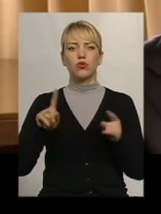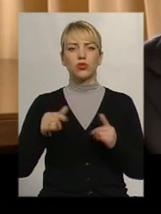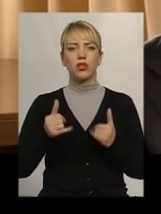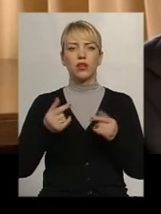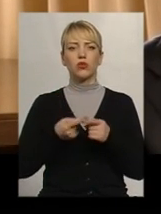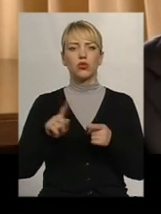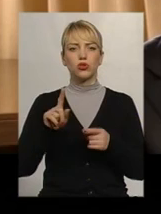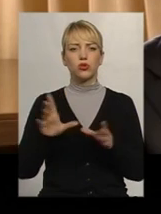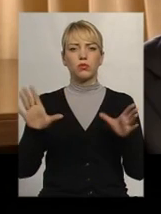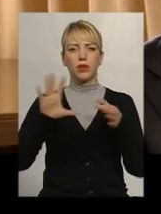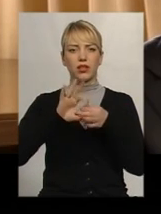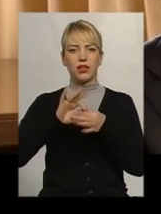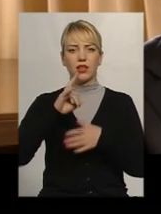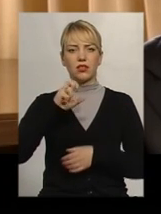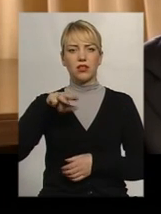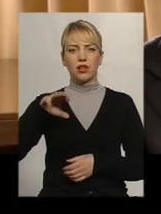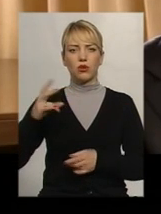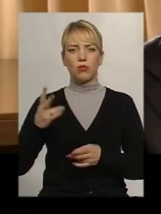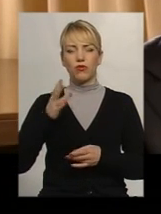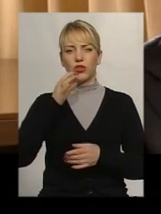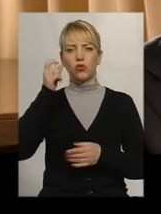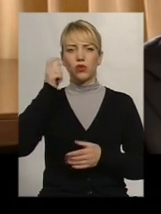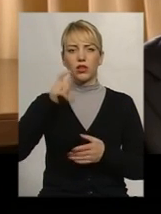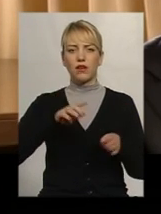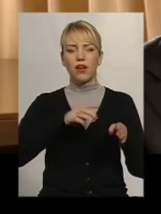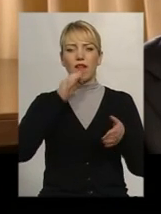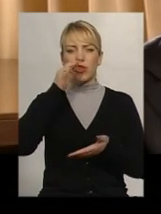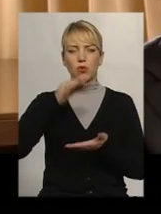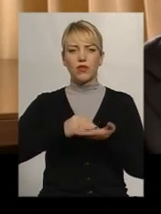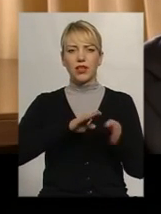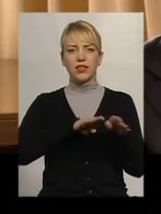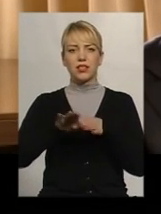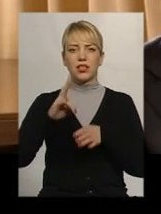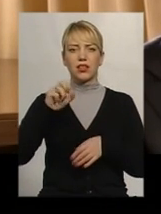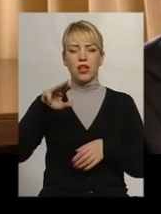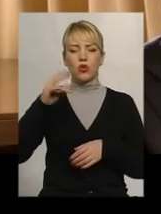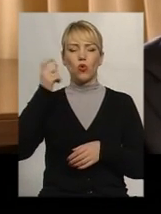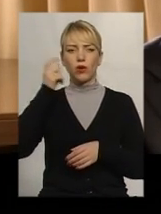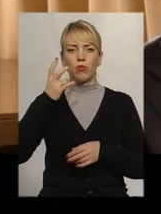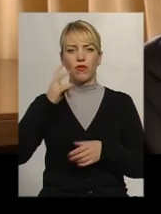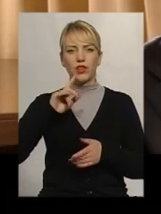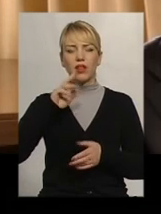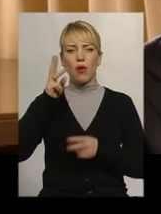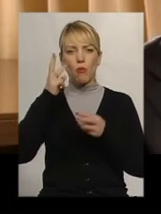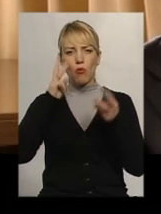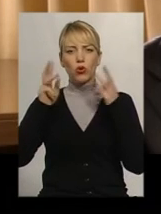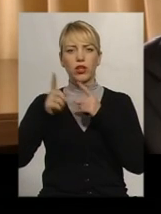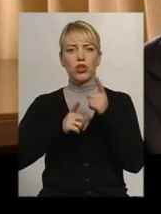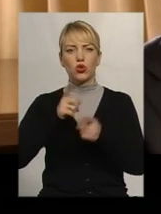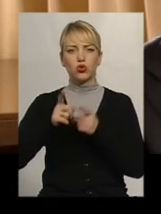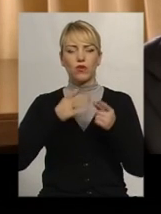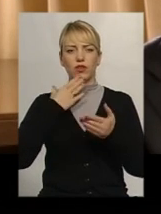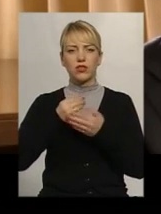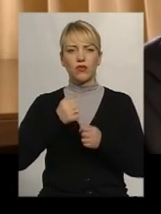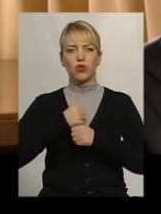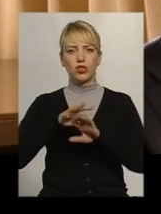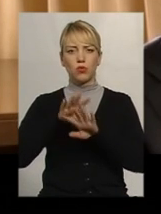щоб приєднатися до НАТО, Україна має відповідати стандартам НАТО. Країна має модернізувати і реформувати свої збройні сили. Ми